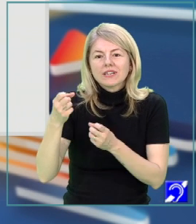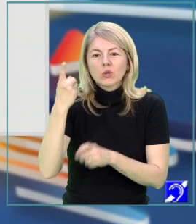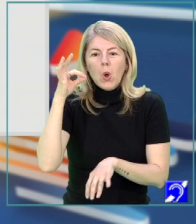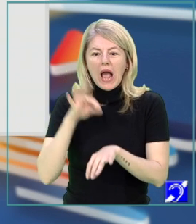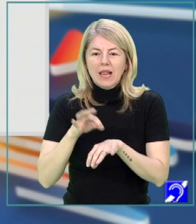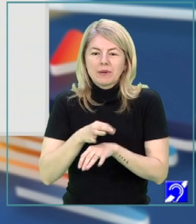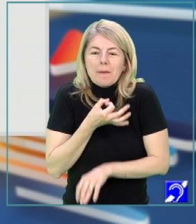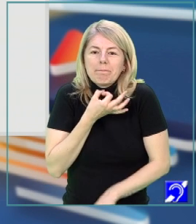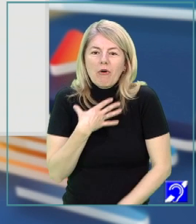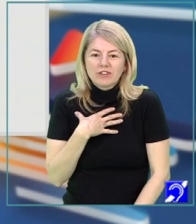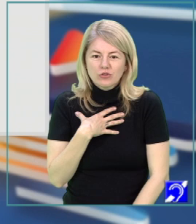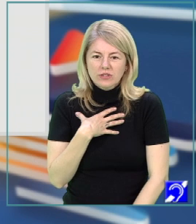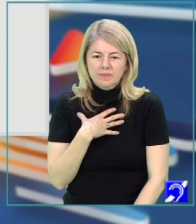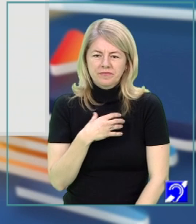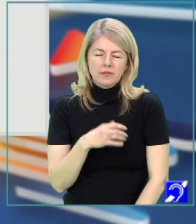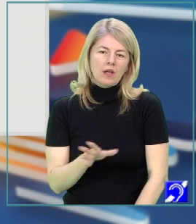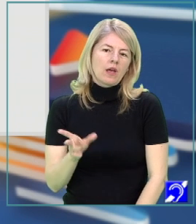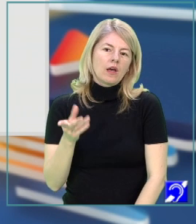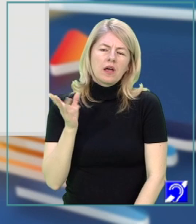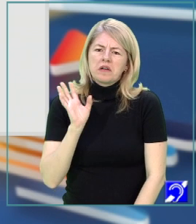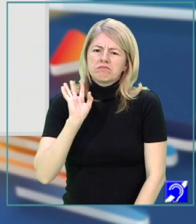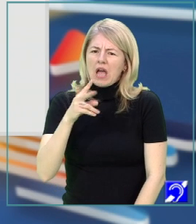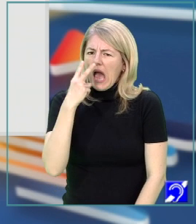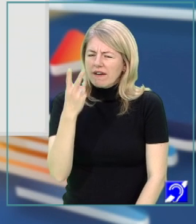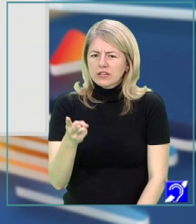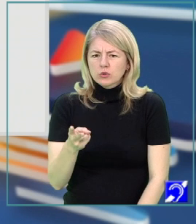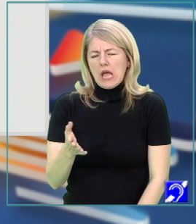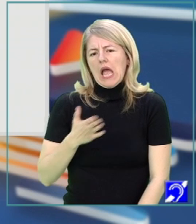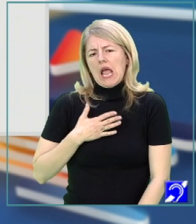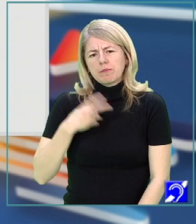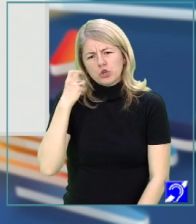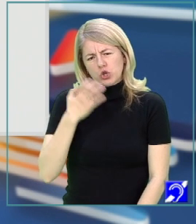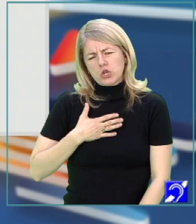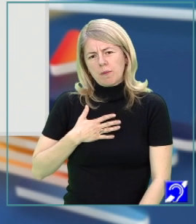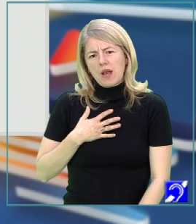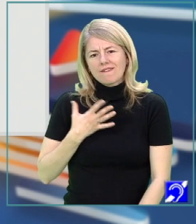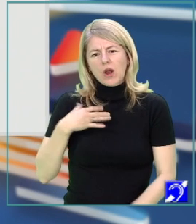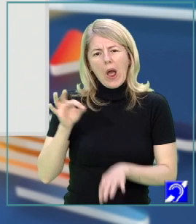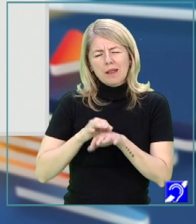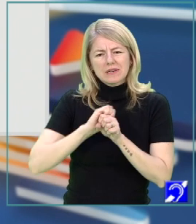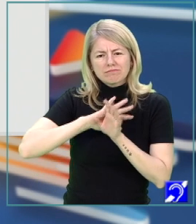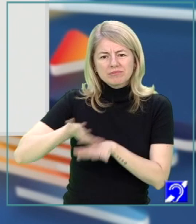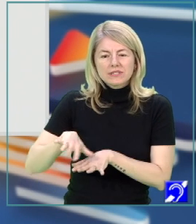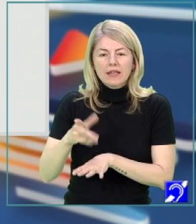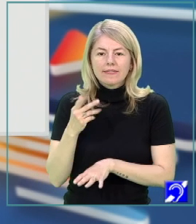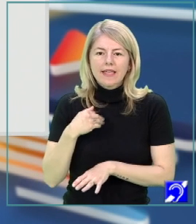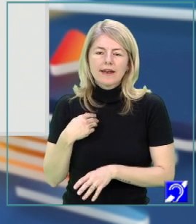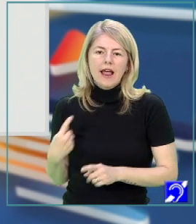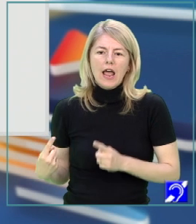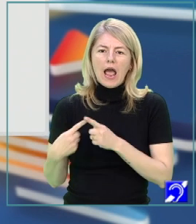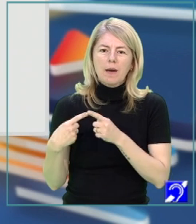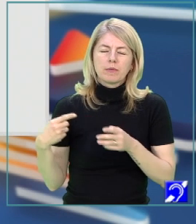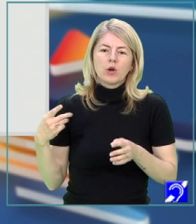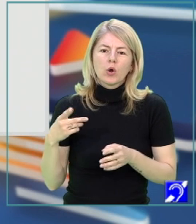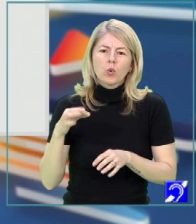albină pofticioasă. Nici o șansă, am zis atunci în sinea mea. Ale mele sunt. De fapt, aveam să intru în luptă cu un